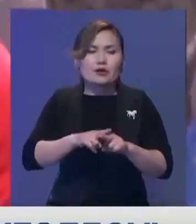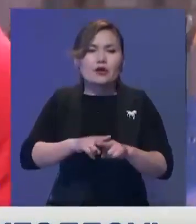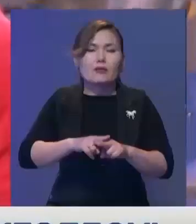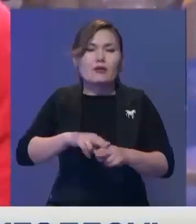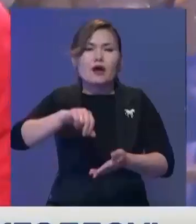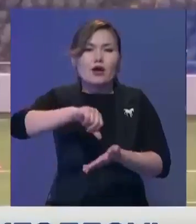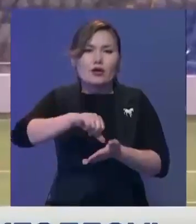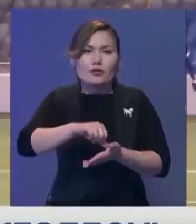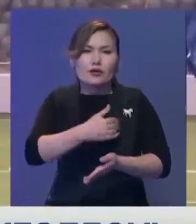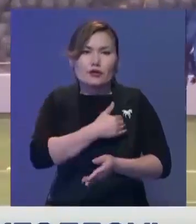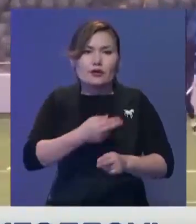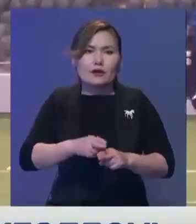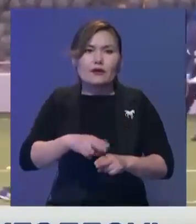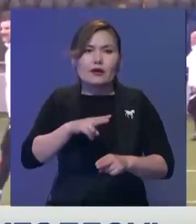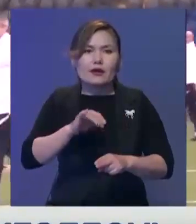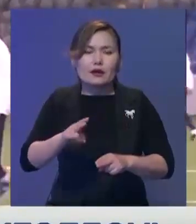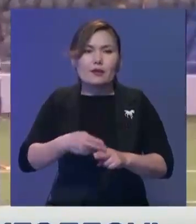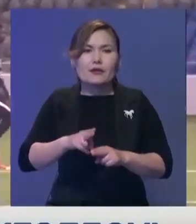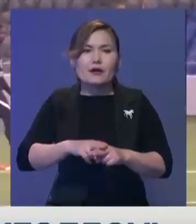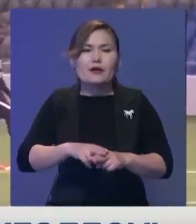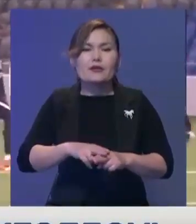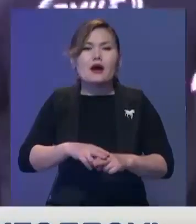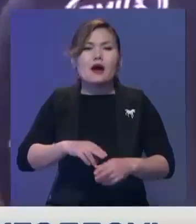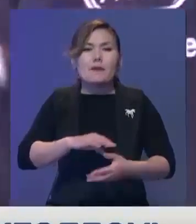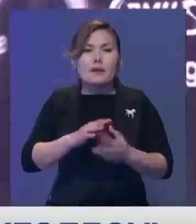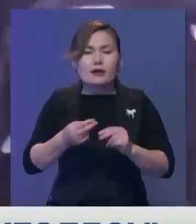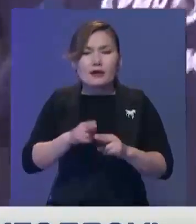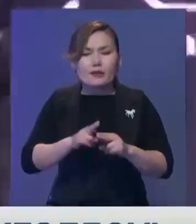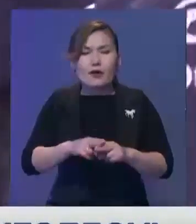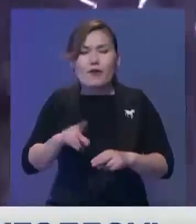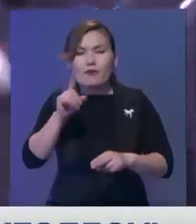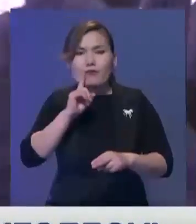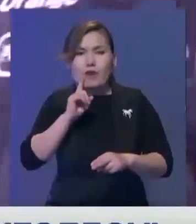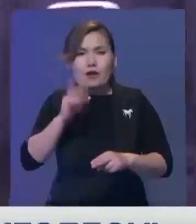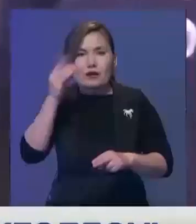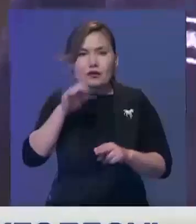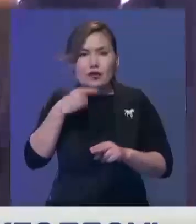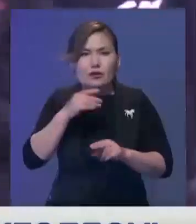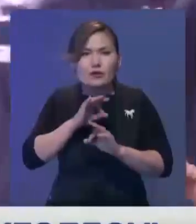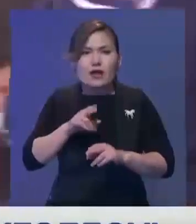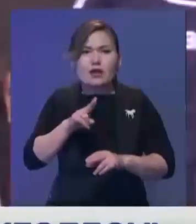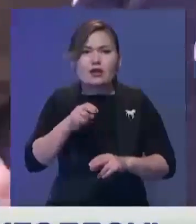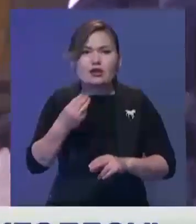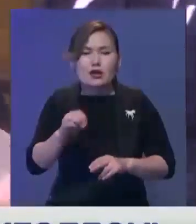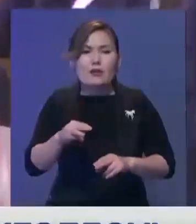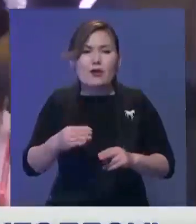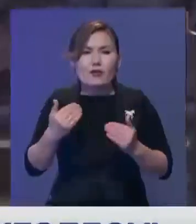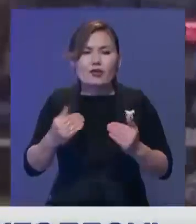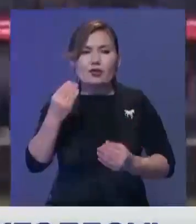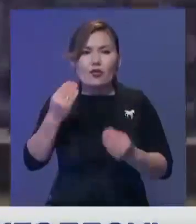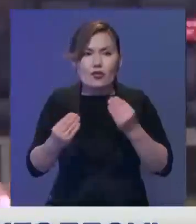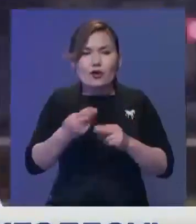ниетті екенін байқалды. Келияның баппының бабынағы атысты бір жақты пікір жоқ. Жалпы Дишам бүгін ойын жүйесіне де